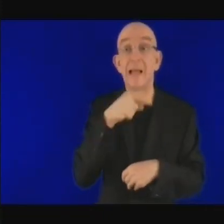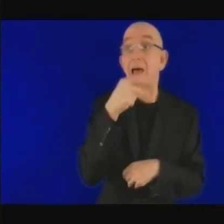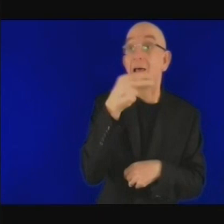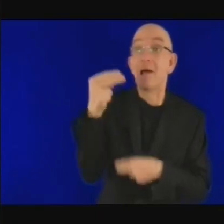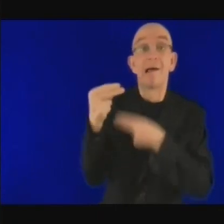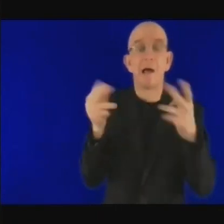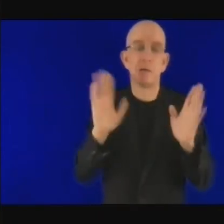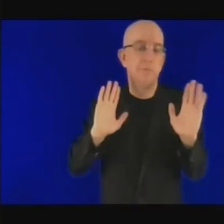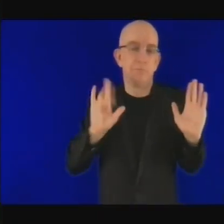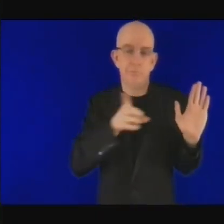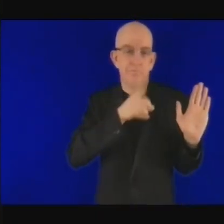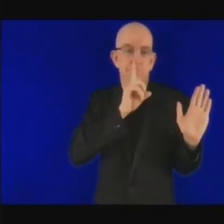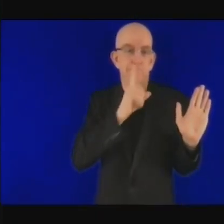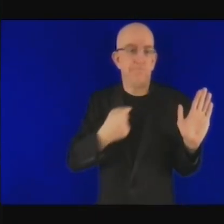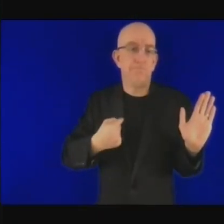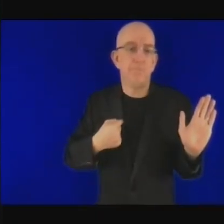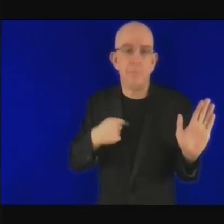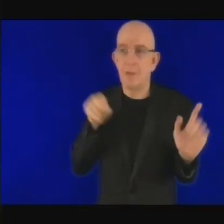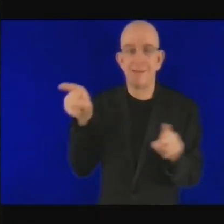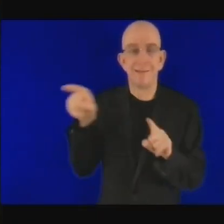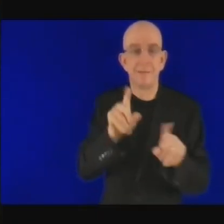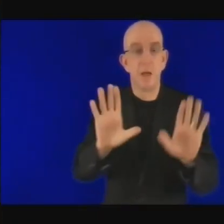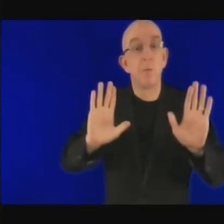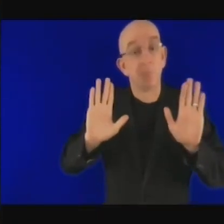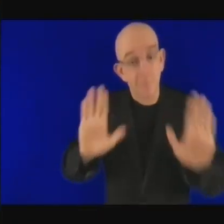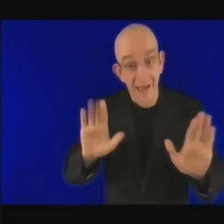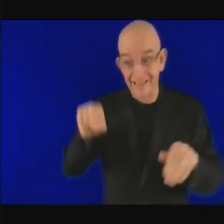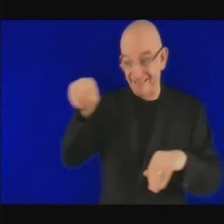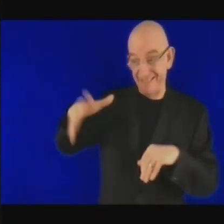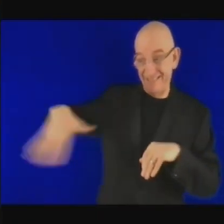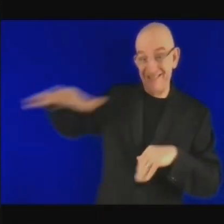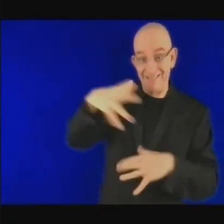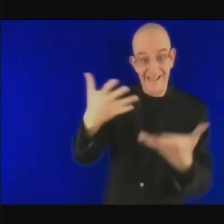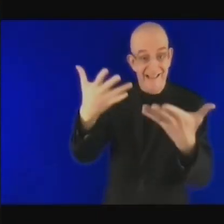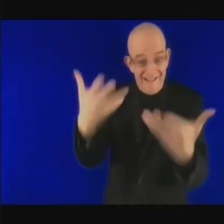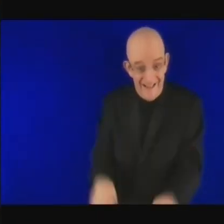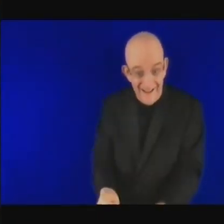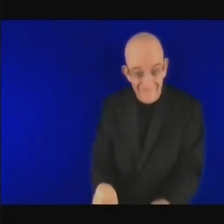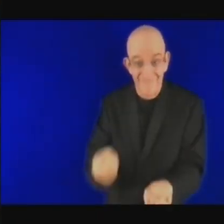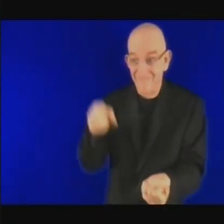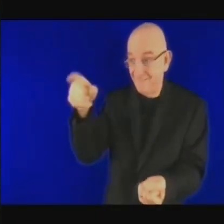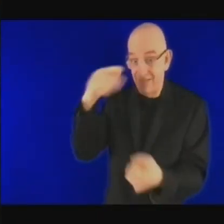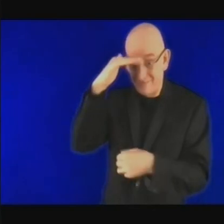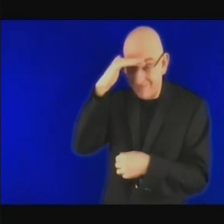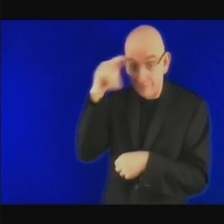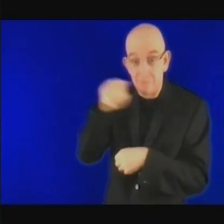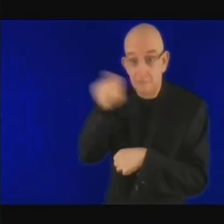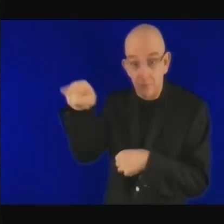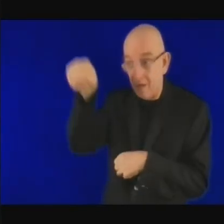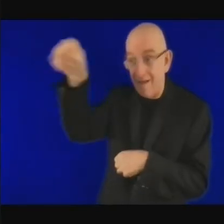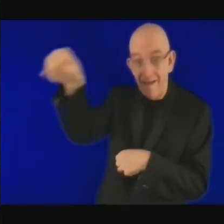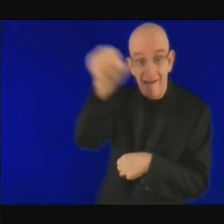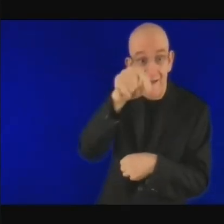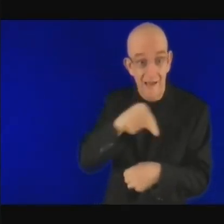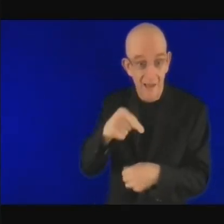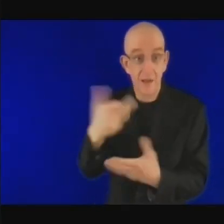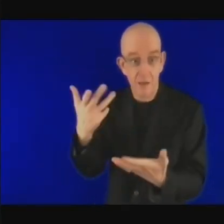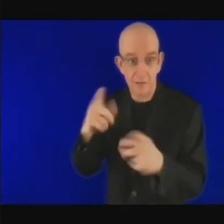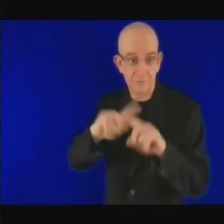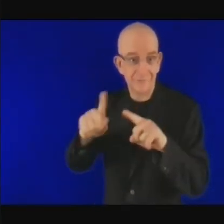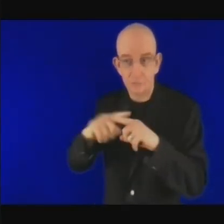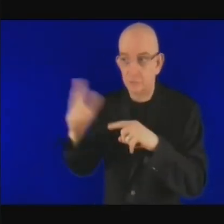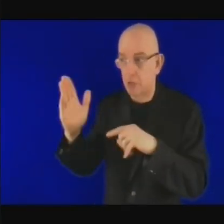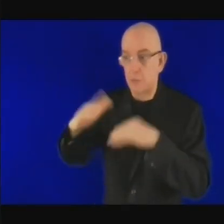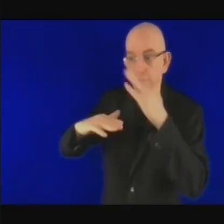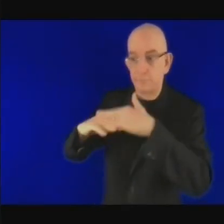que ces fonds se trouvent dans ces organisations multilatérales et moi je suis de l'autre côté de